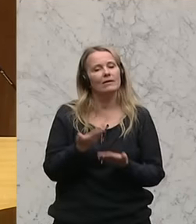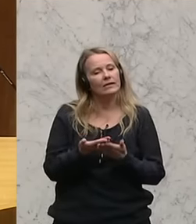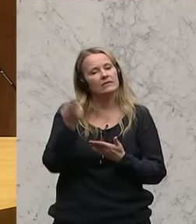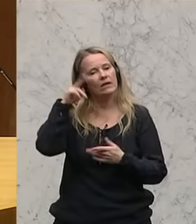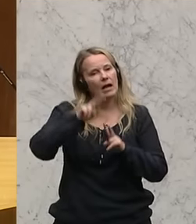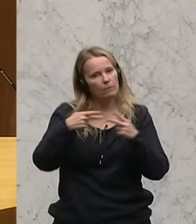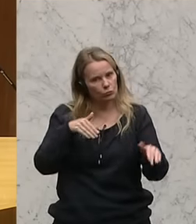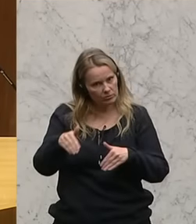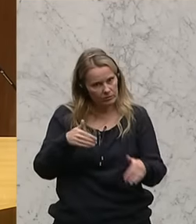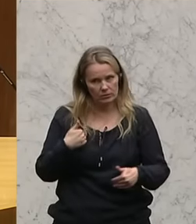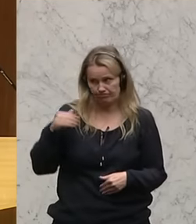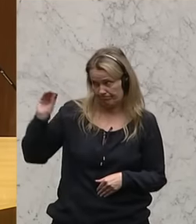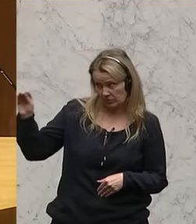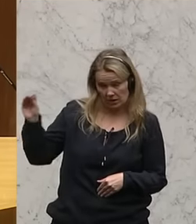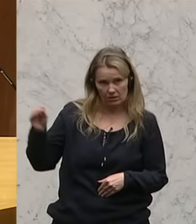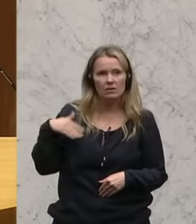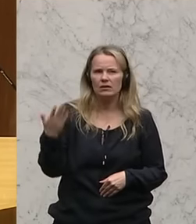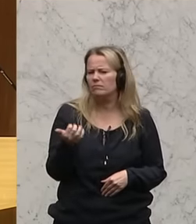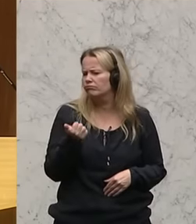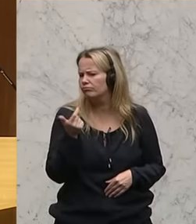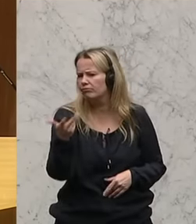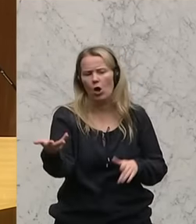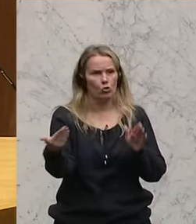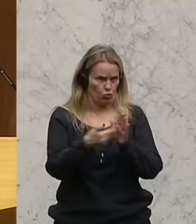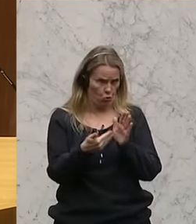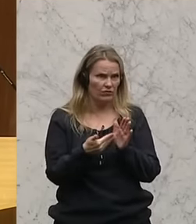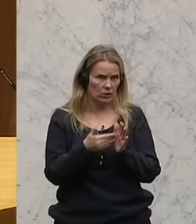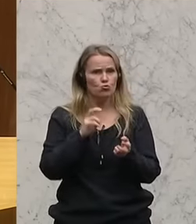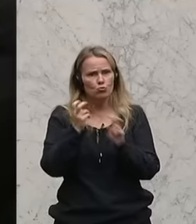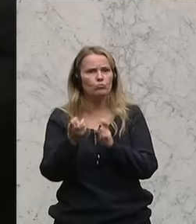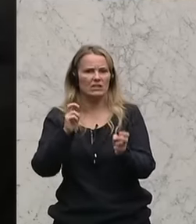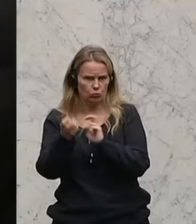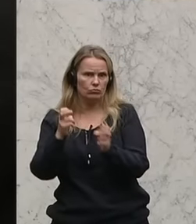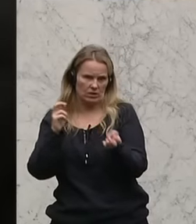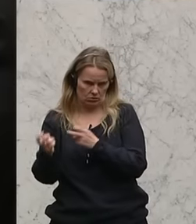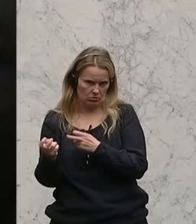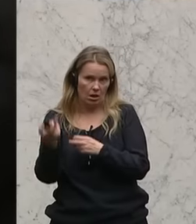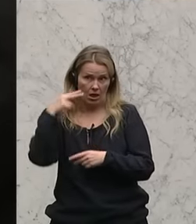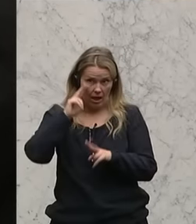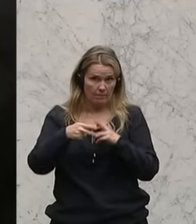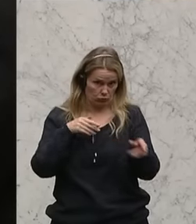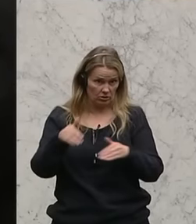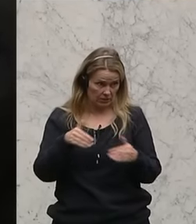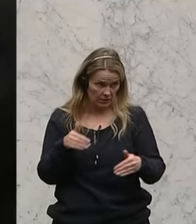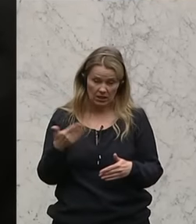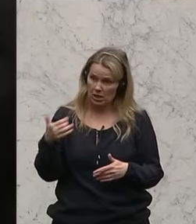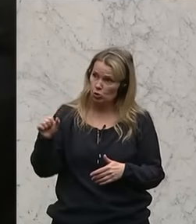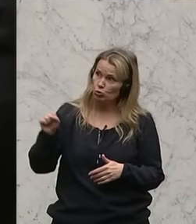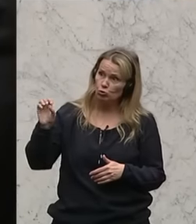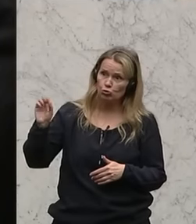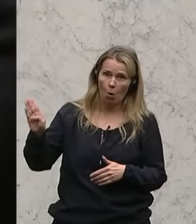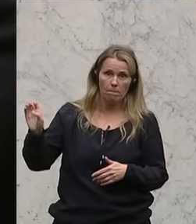Bundesminister, sage ich Ihnen, es gibt eine Vielzahl an Notwendigkeiten, hier in Umsetzung zu bringen sind, Herr Bundesminister Sobotka.